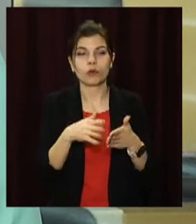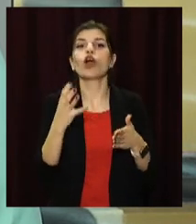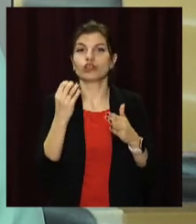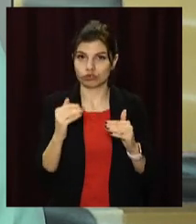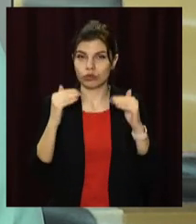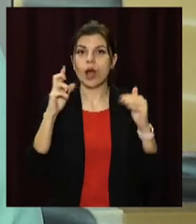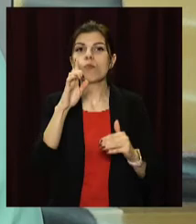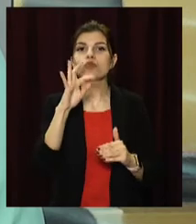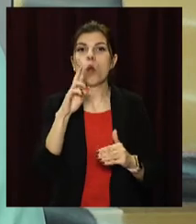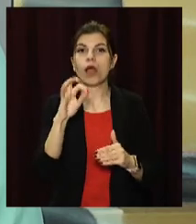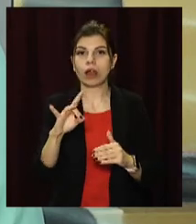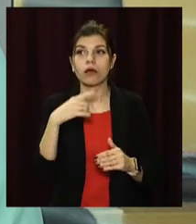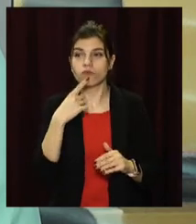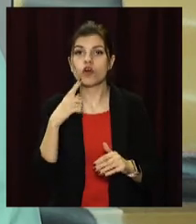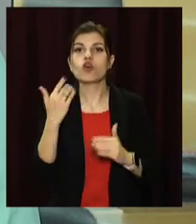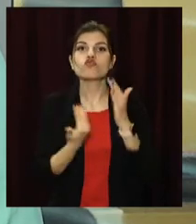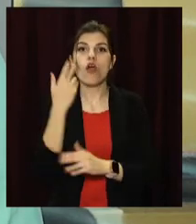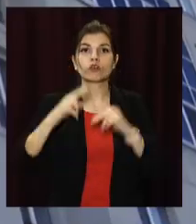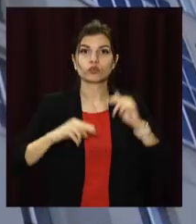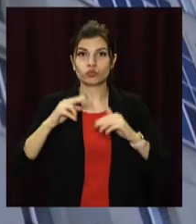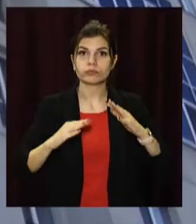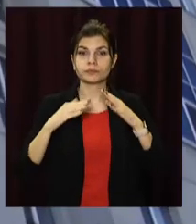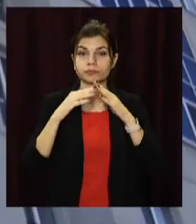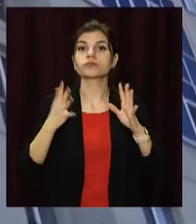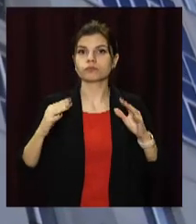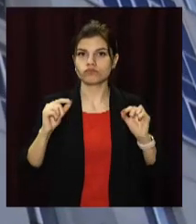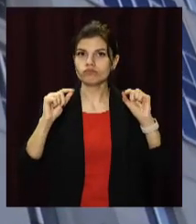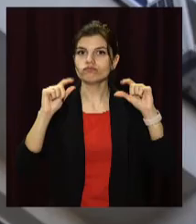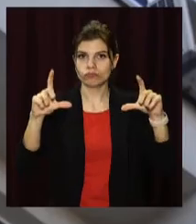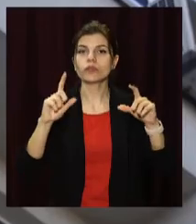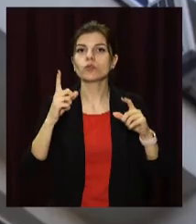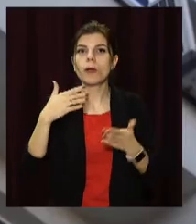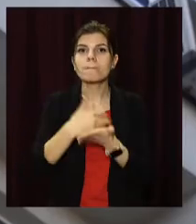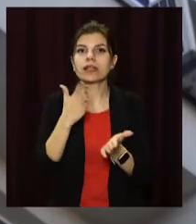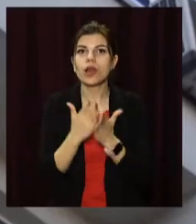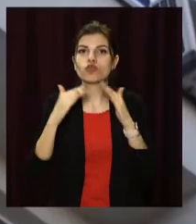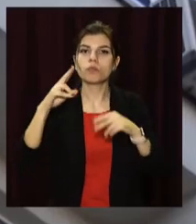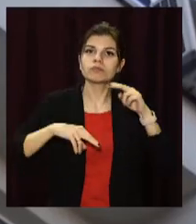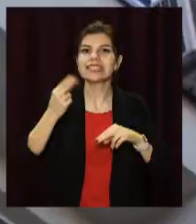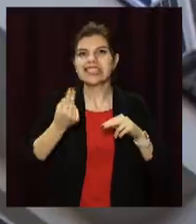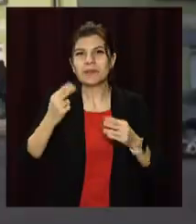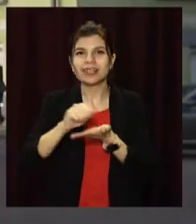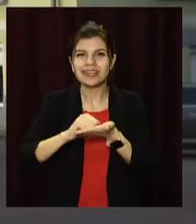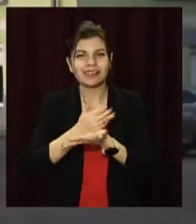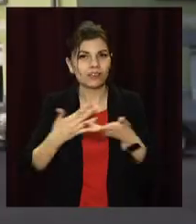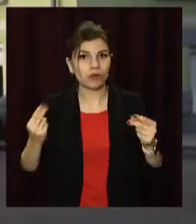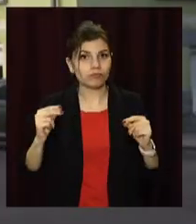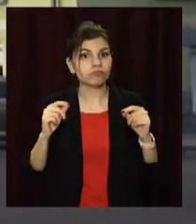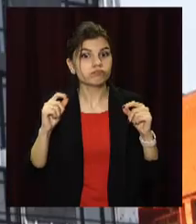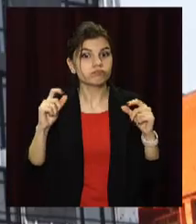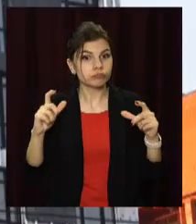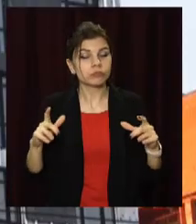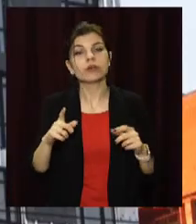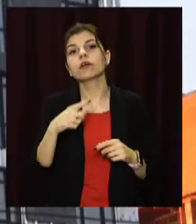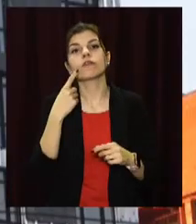брокерів, новобудови дорожчатимуть через те, що збільшилась вартість будматеріалів. А от торинний ринок житла наразі коштує більше через